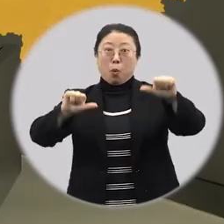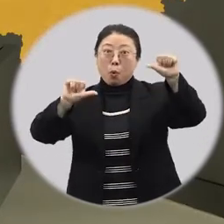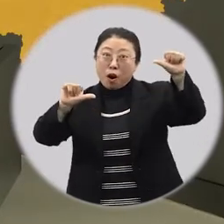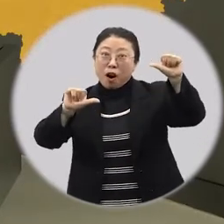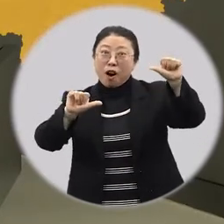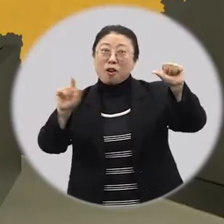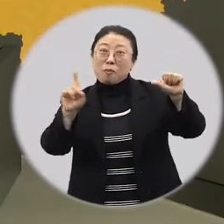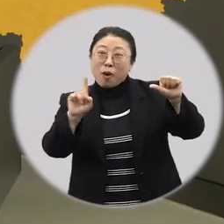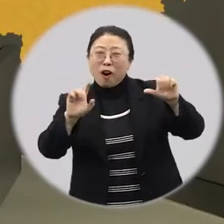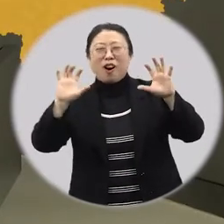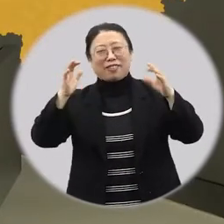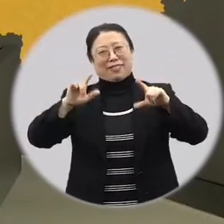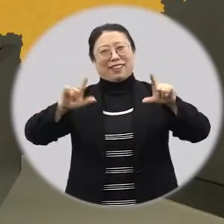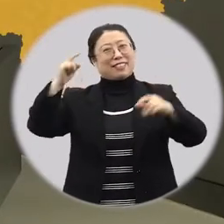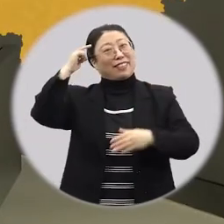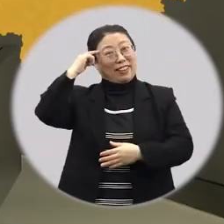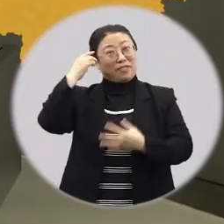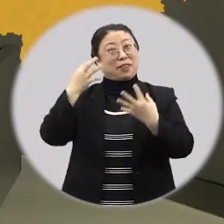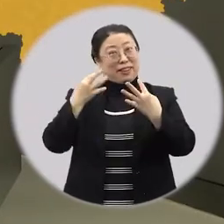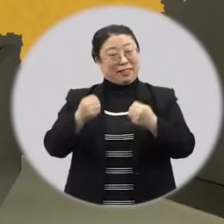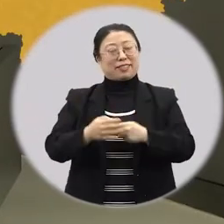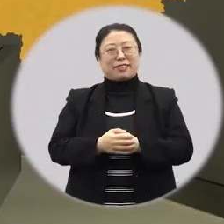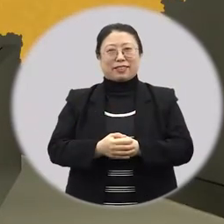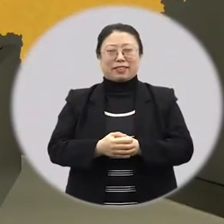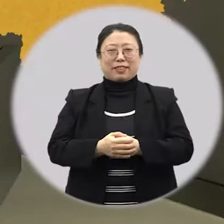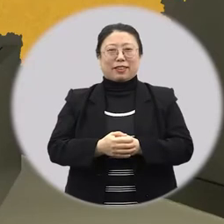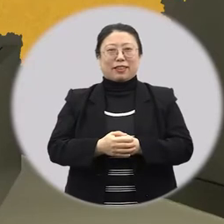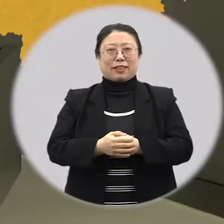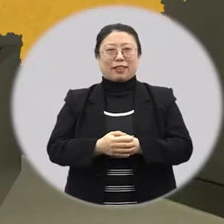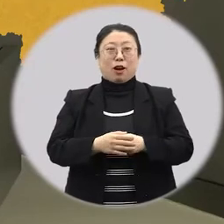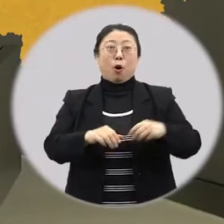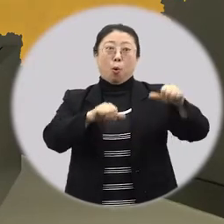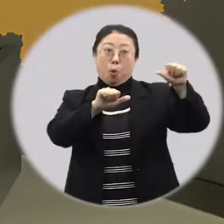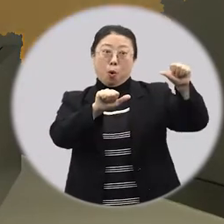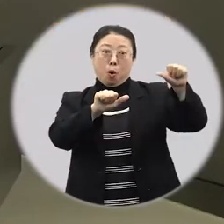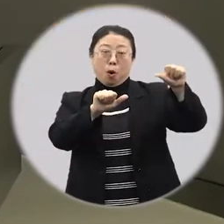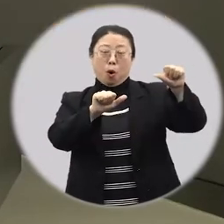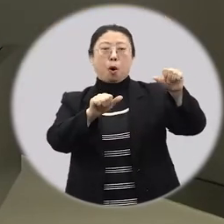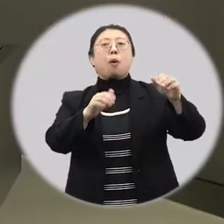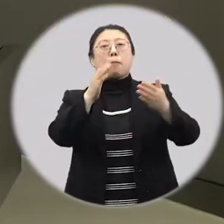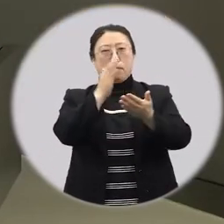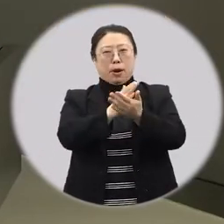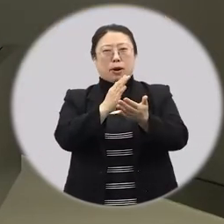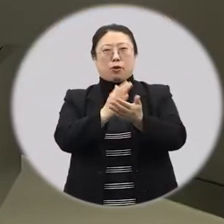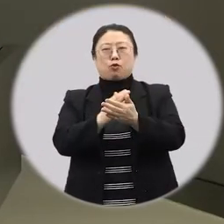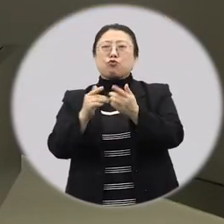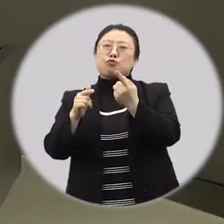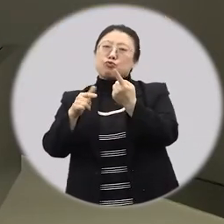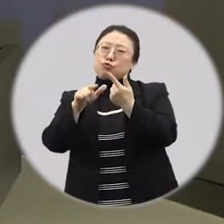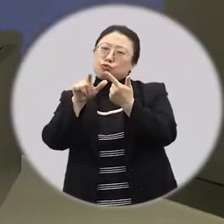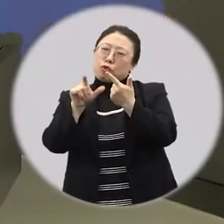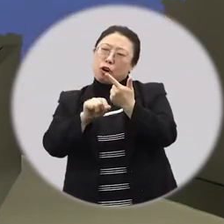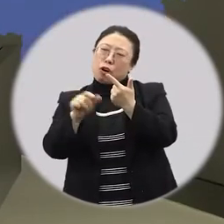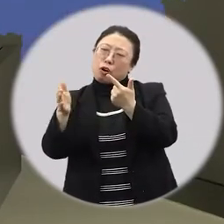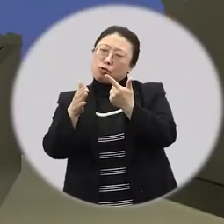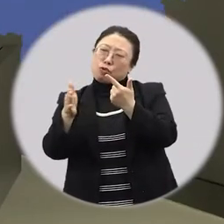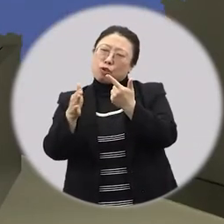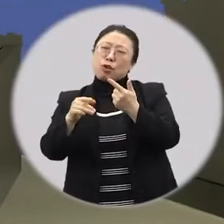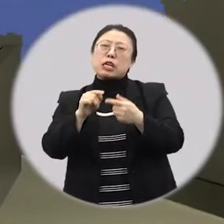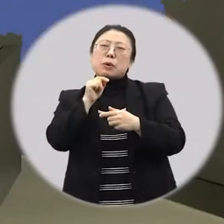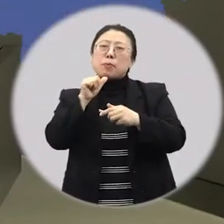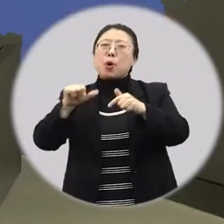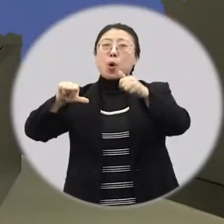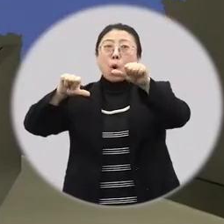5일이라고 하면 어린이날을 떠올리는데요. 양력 5월 5일 말고 6월쯤에 오는 음력 5월